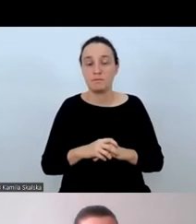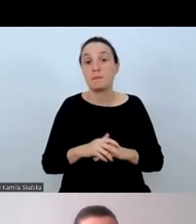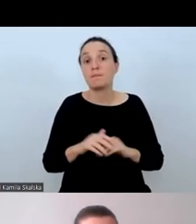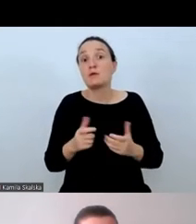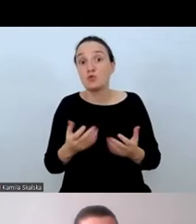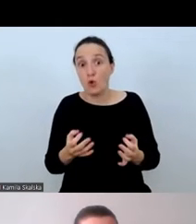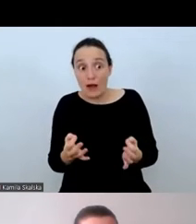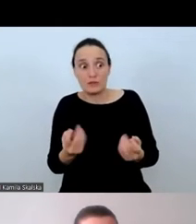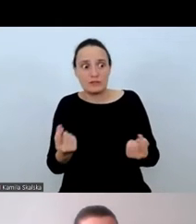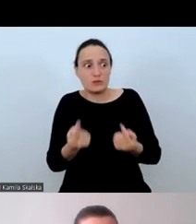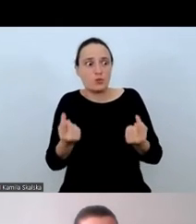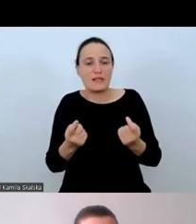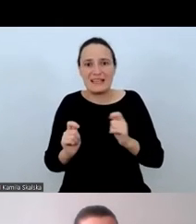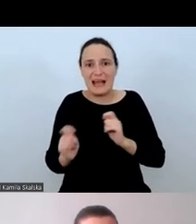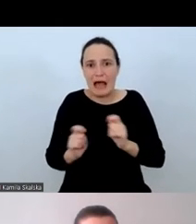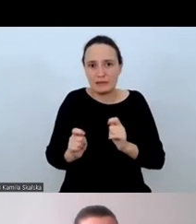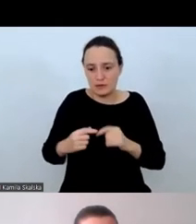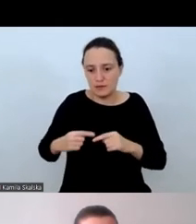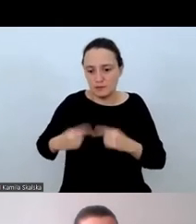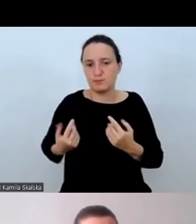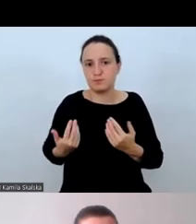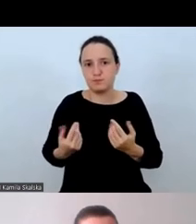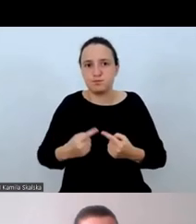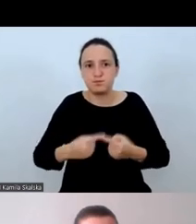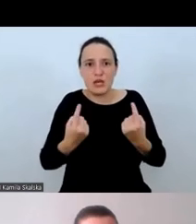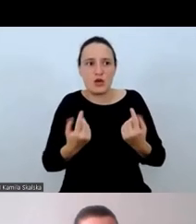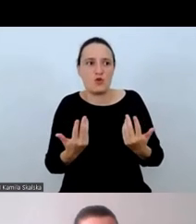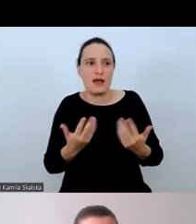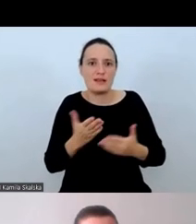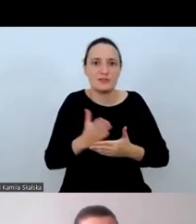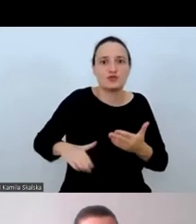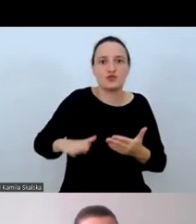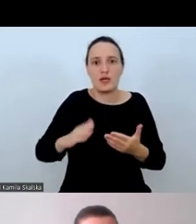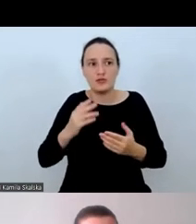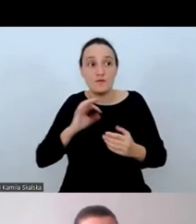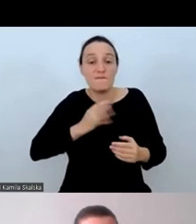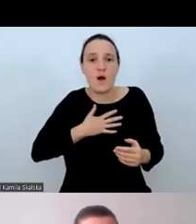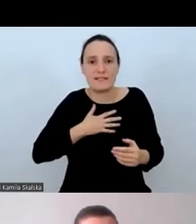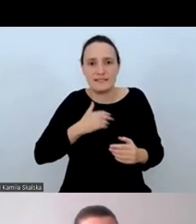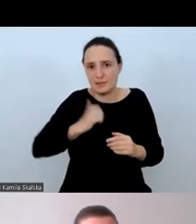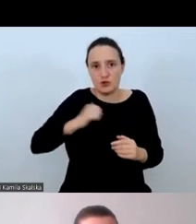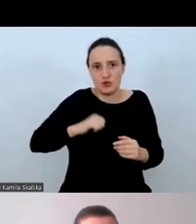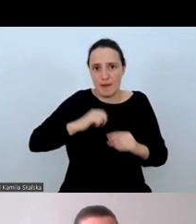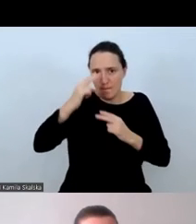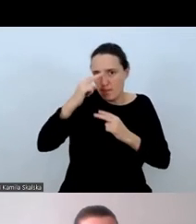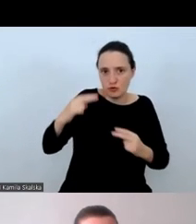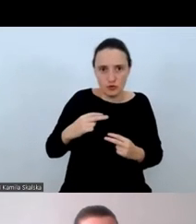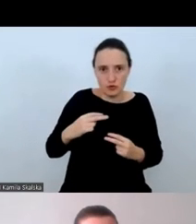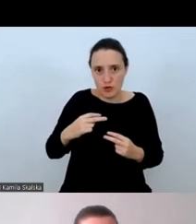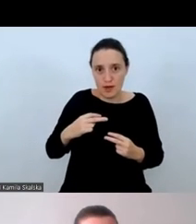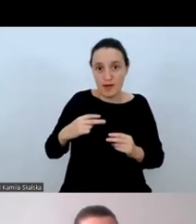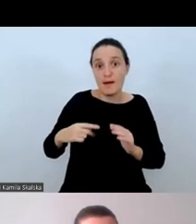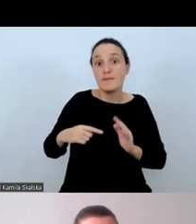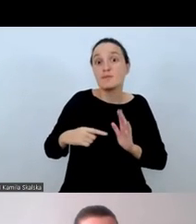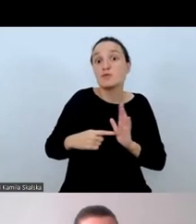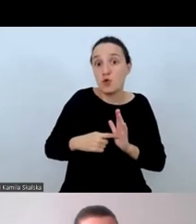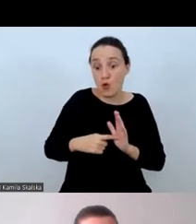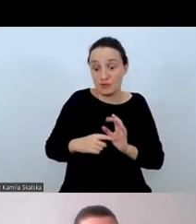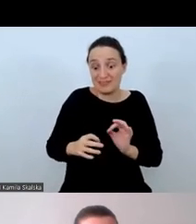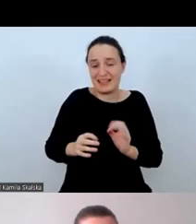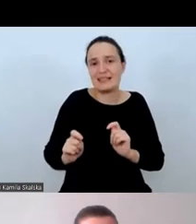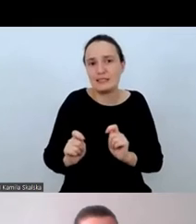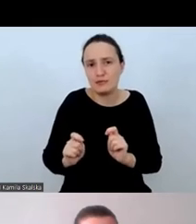sytuacji fragment tego konceptu będzie